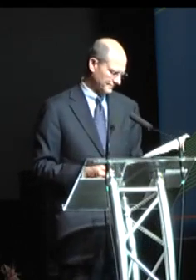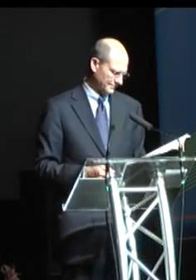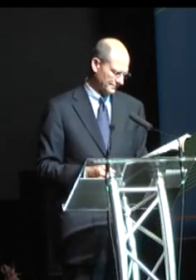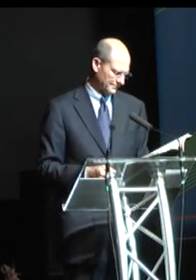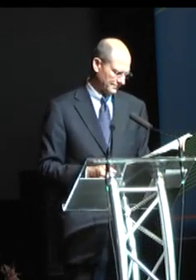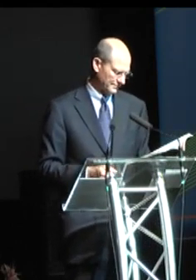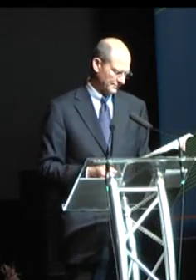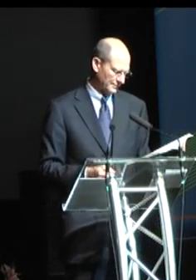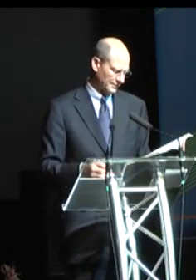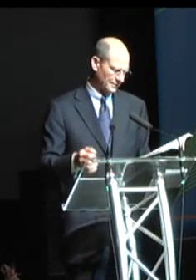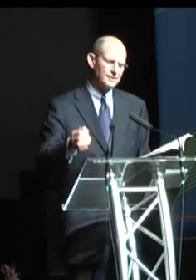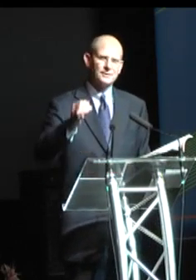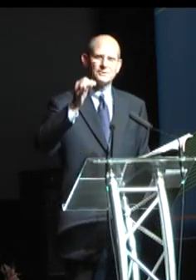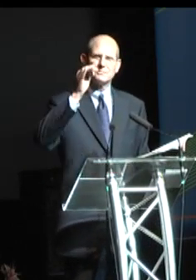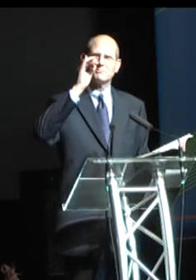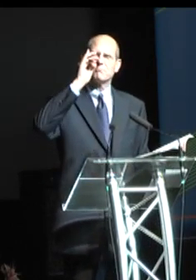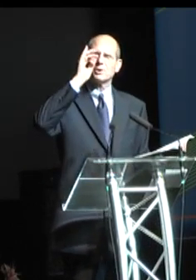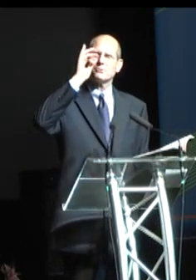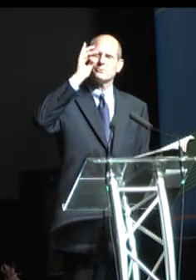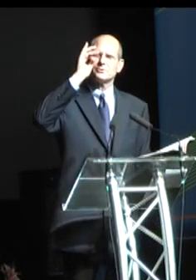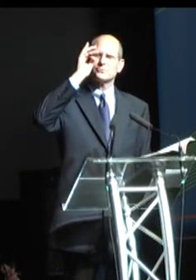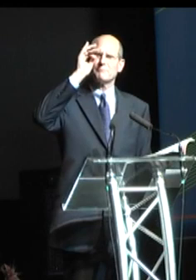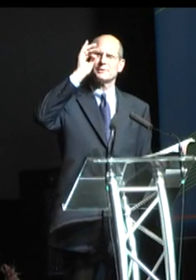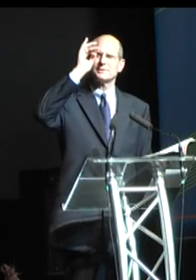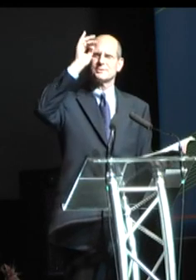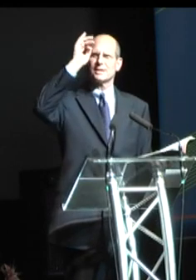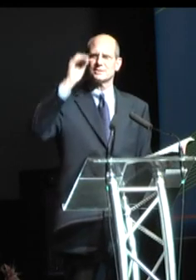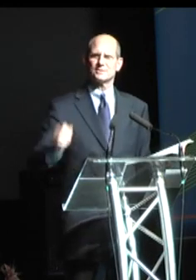que nous ne devrions pas être timides par rapport à notre expression, à notre relation.